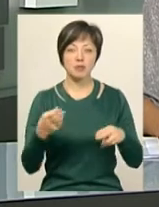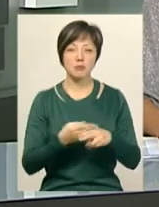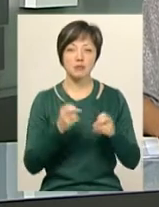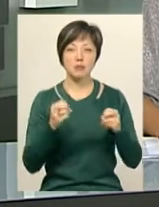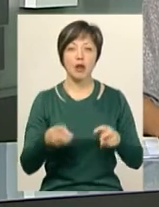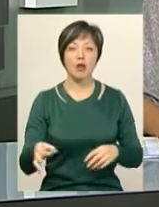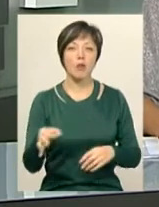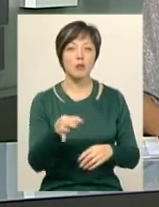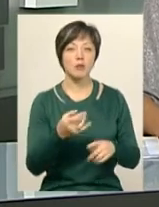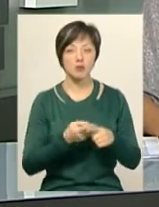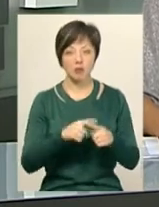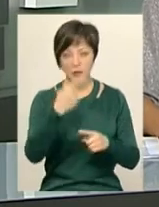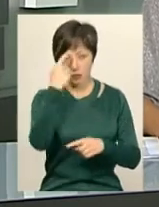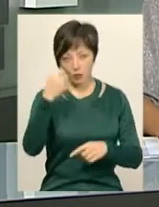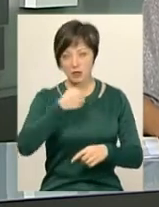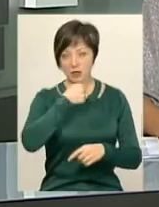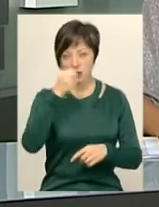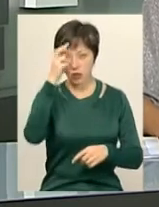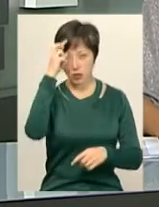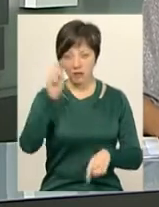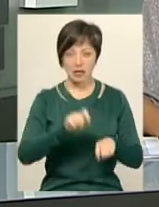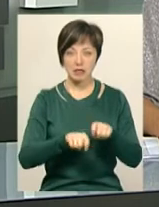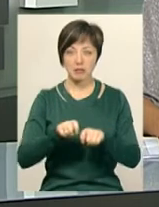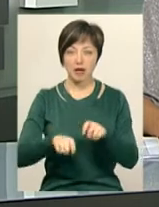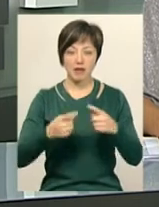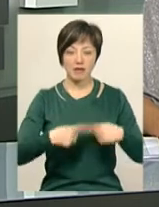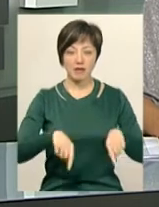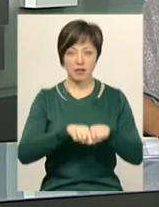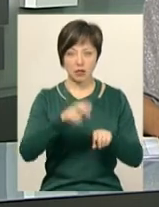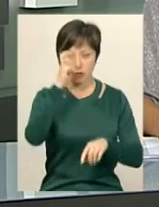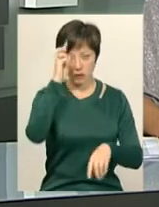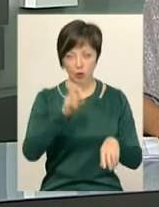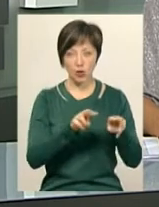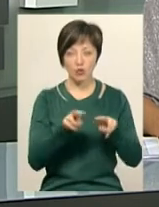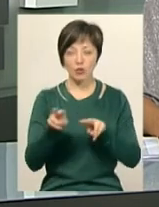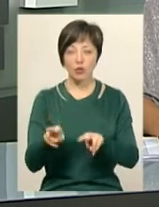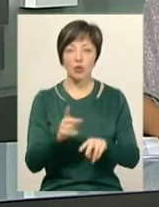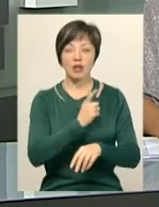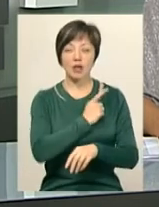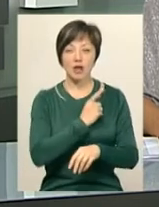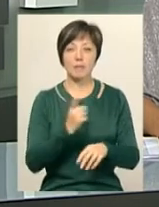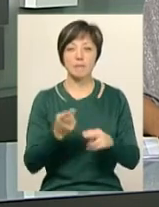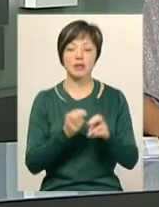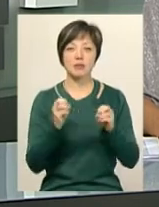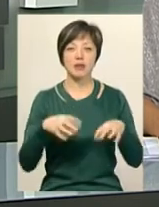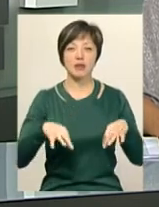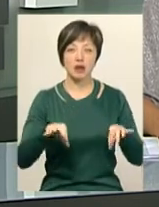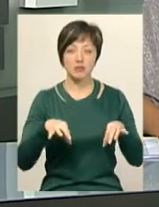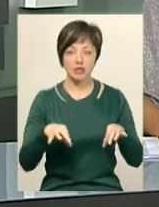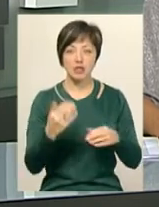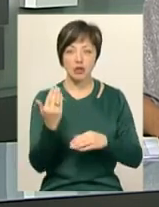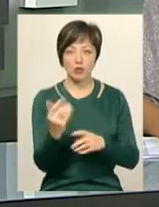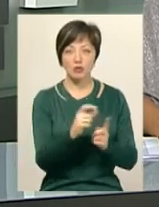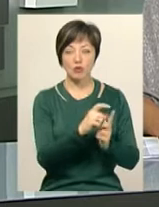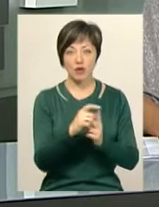області. Про це повідомив старший державний інспектор відділу державного контролю та нагляду за безпекою на транспорті Олег Вакалюк. За